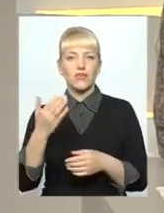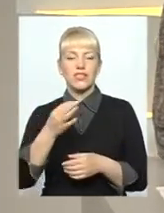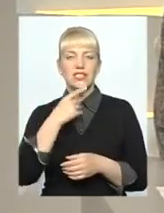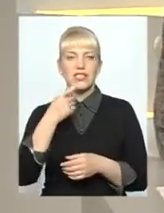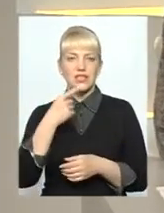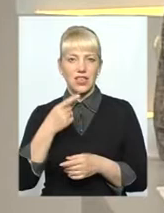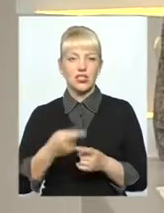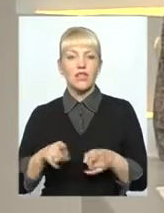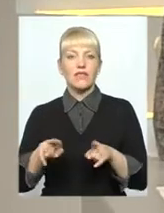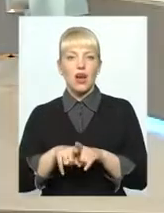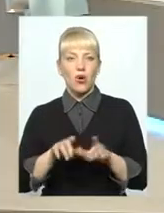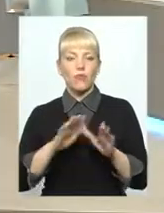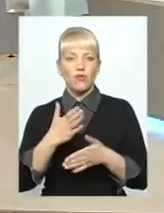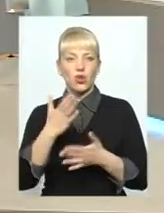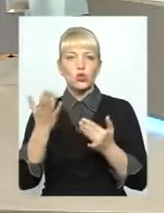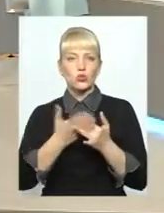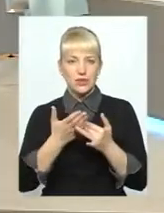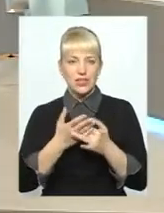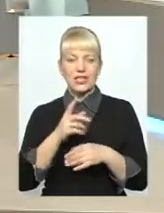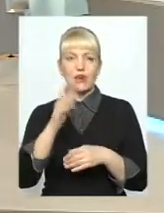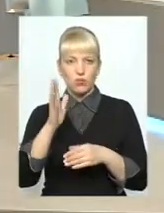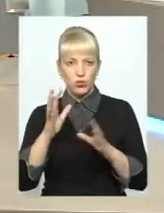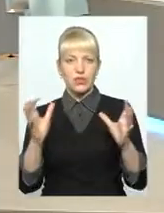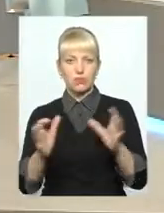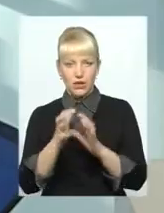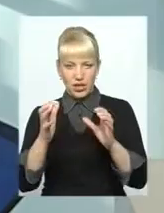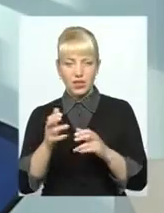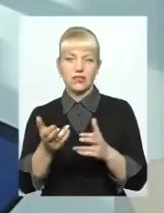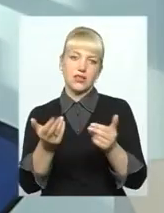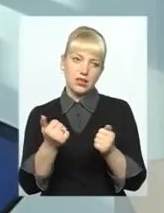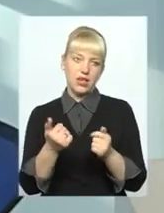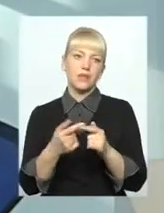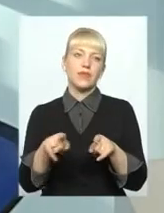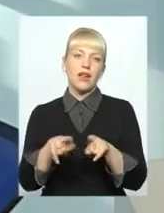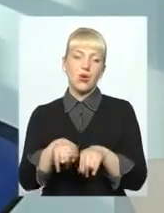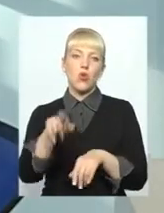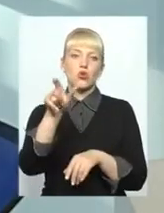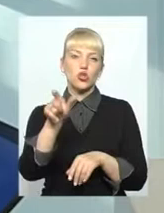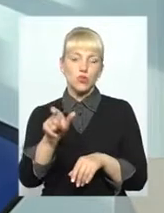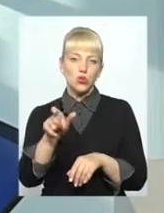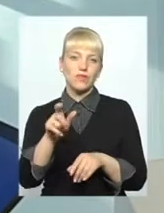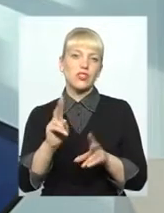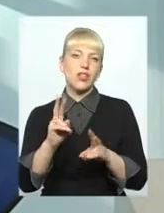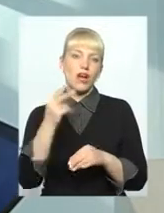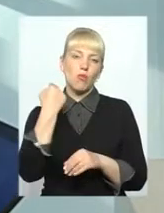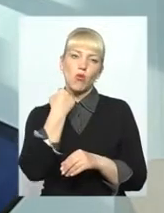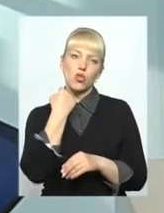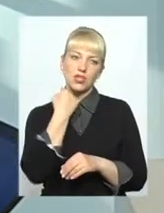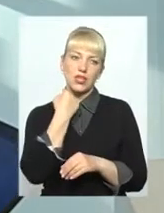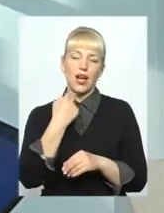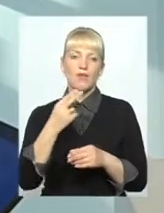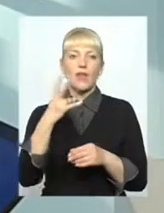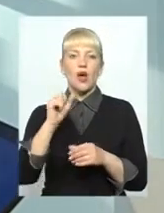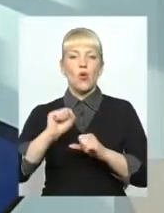випадку субсидія за нею буде зберігатися? Так. Ми такого споживача, як боржника, на